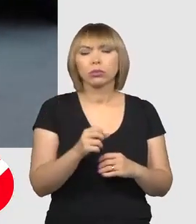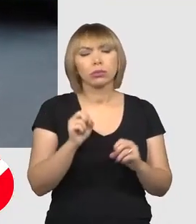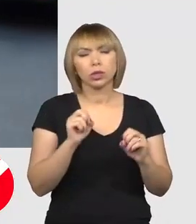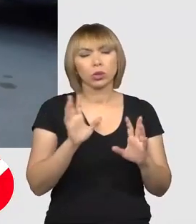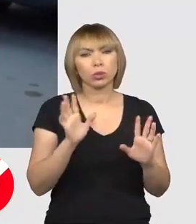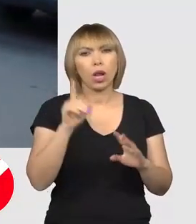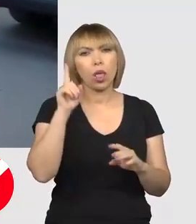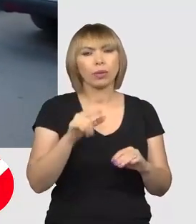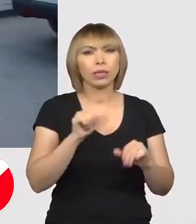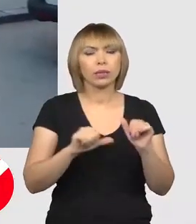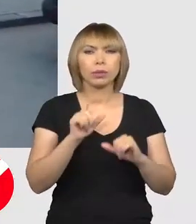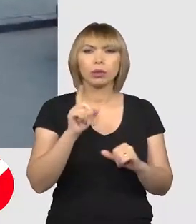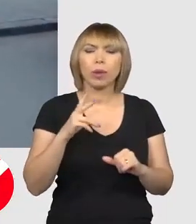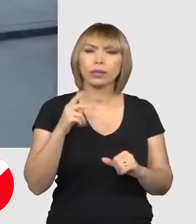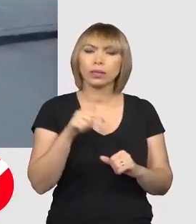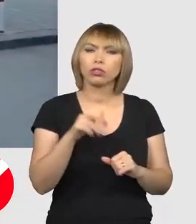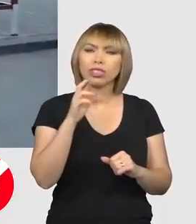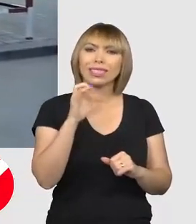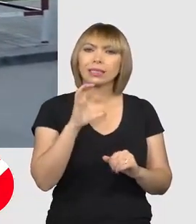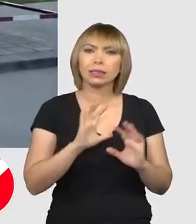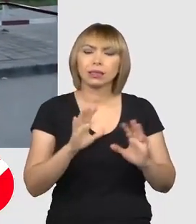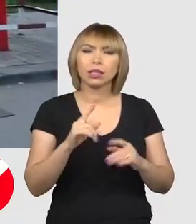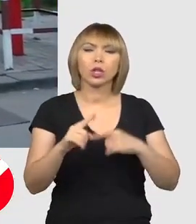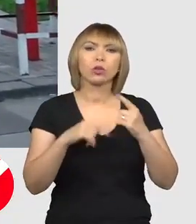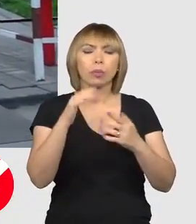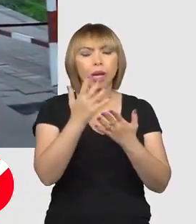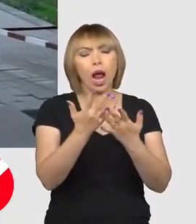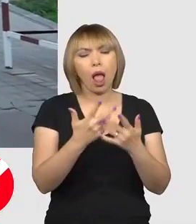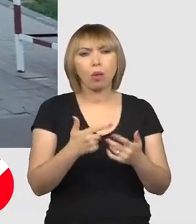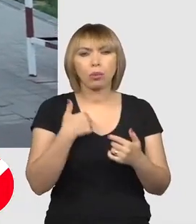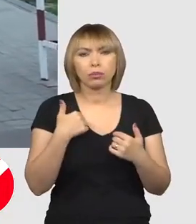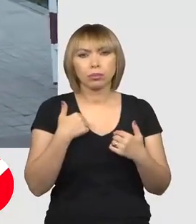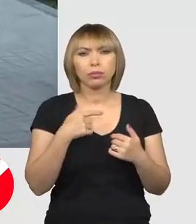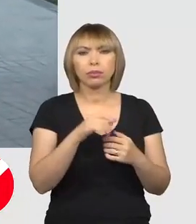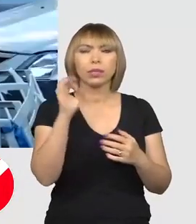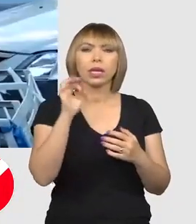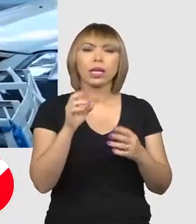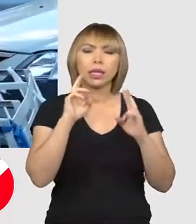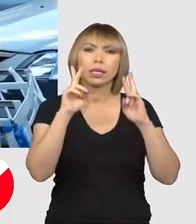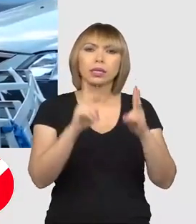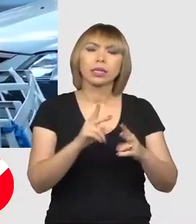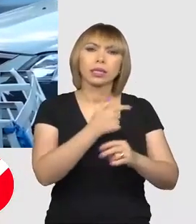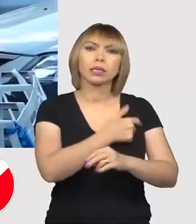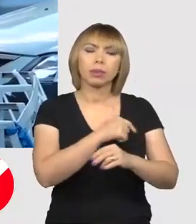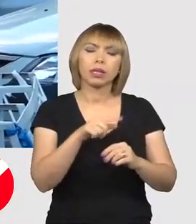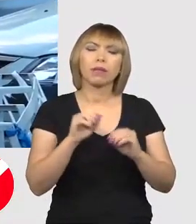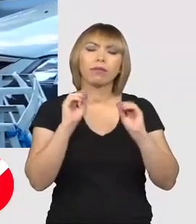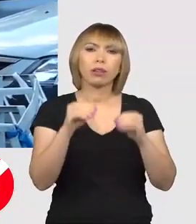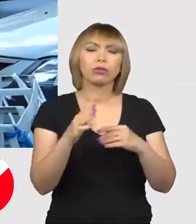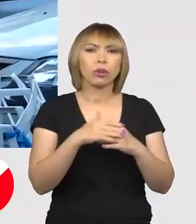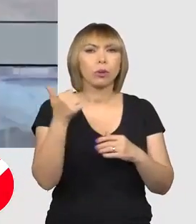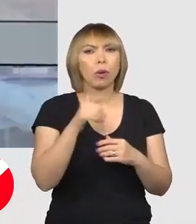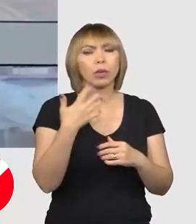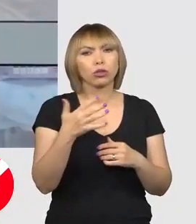În luna septembrie nu există acest risc. După calculele mele, rata de internare în spitale va ajunge în jur de 1